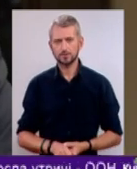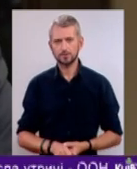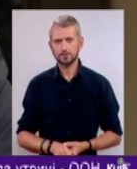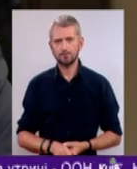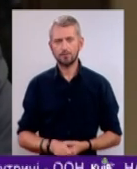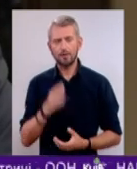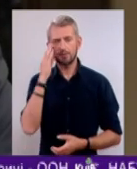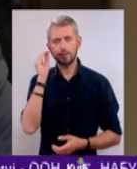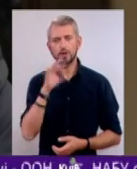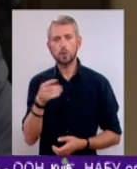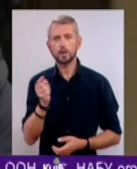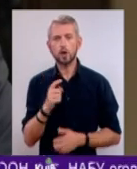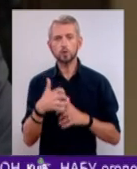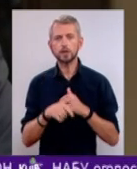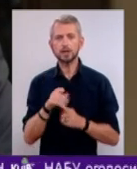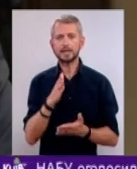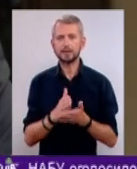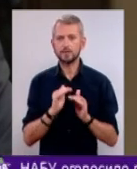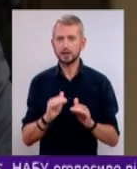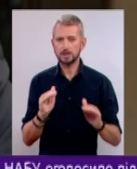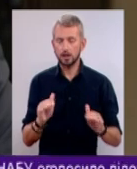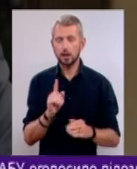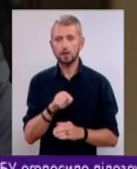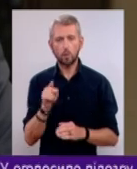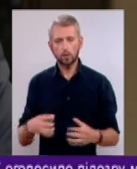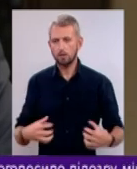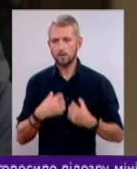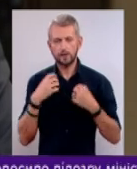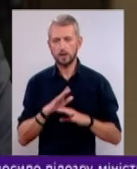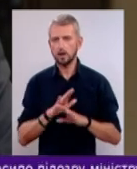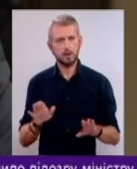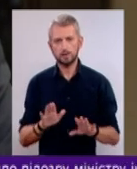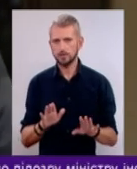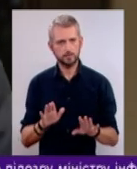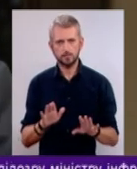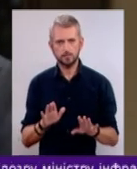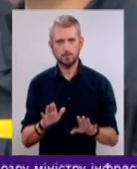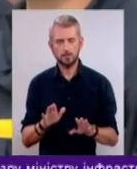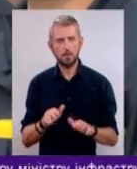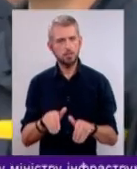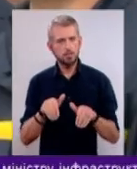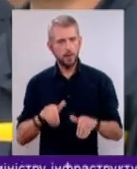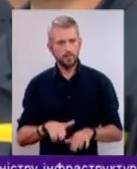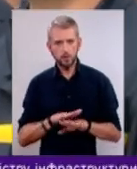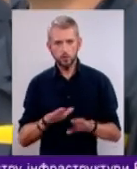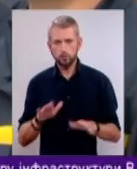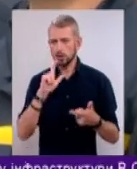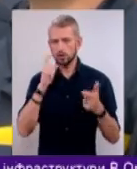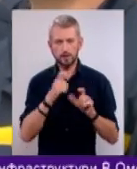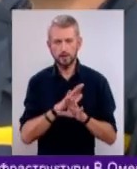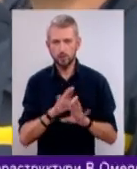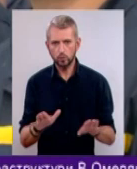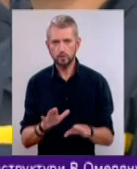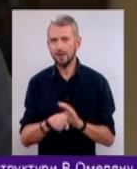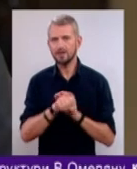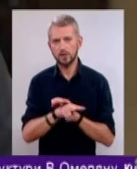Незважаючи на те, що серед них є діти, вони не злякалися, не відступили, не відвернулися і